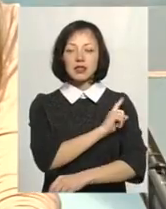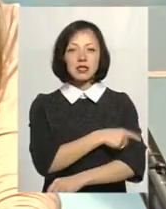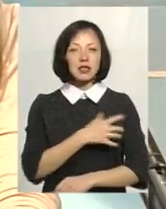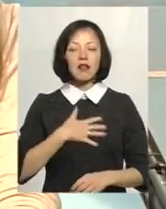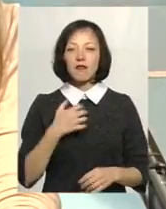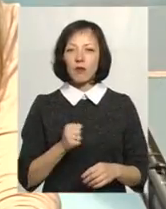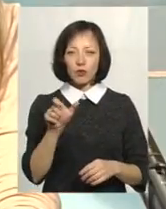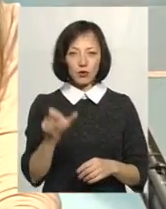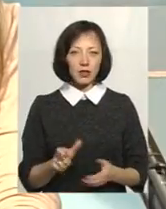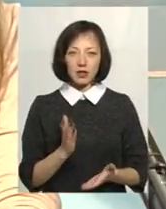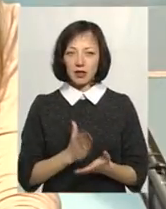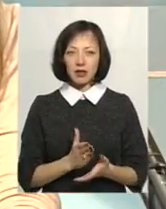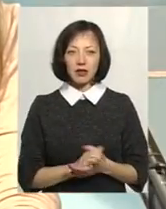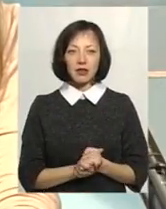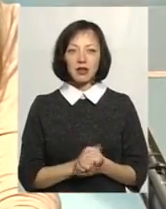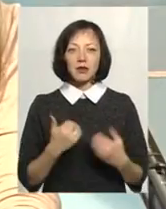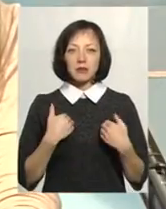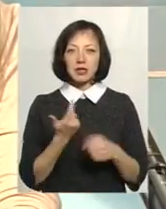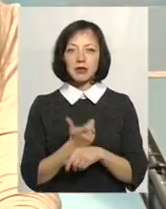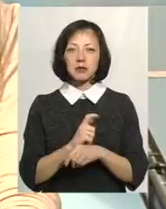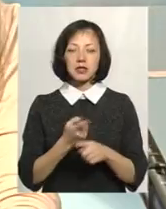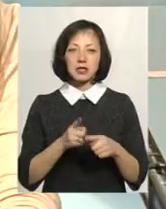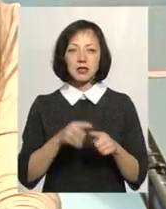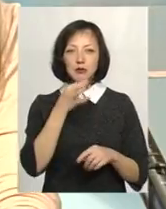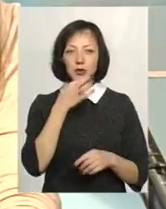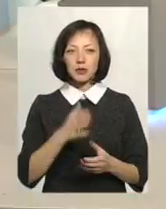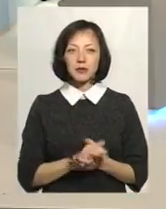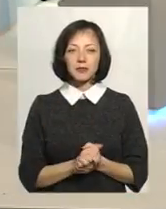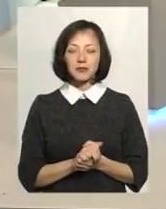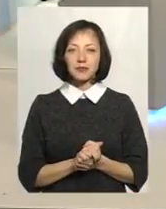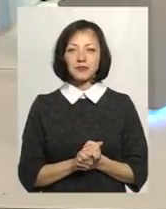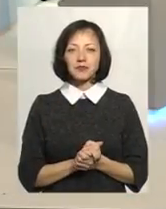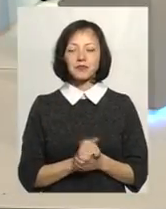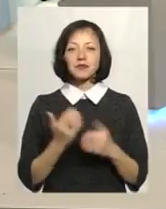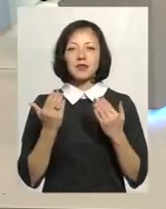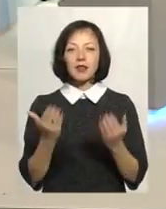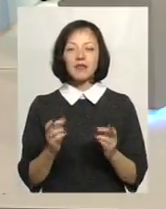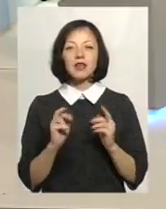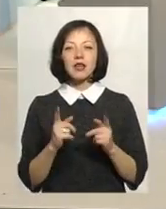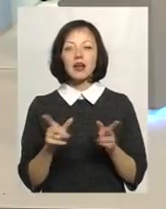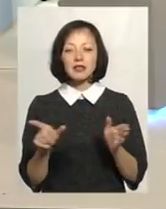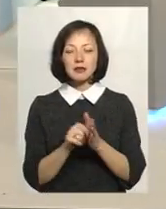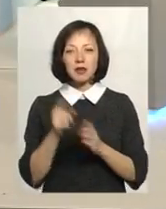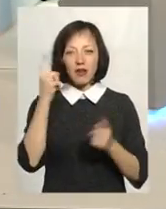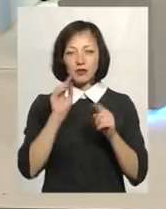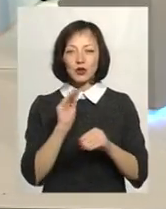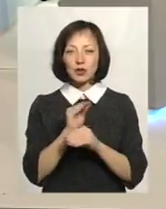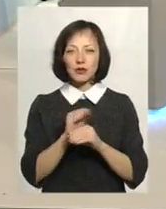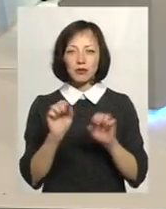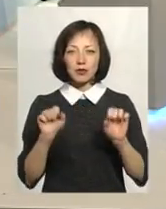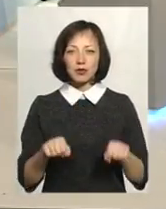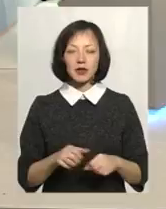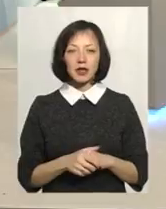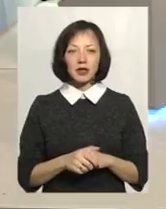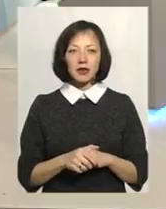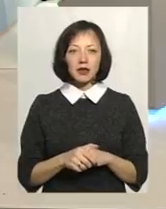волі в людини є. Мені найбільше це сподобалося. Дякую. А Тетяна, а ви як співавторка щодо десь те, що вас Хочу